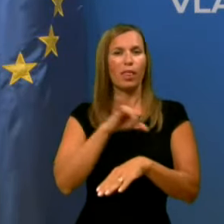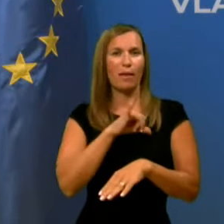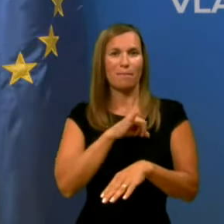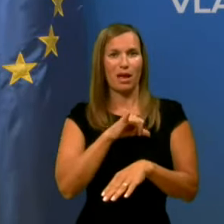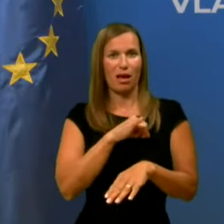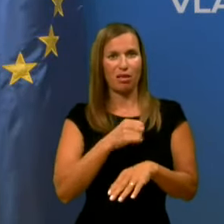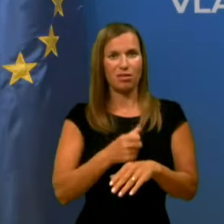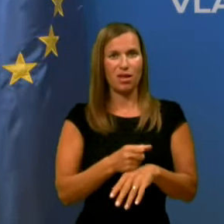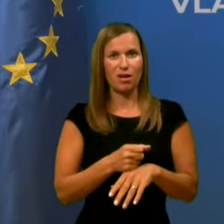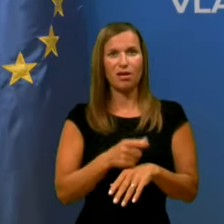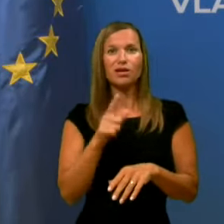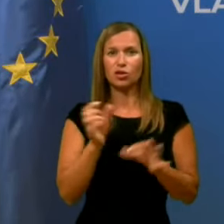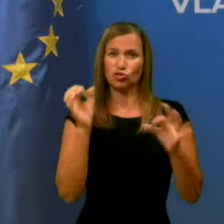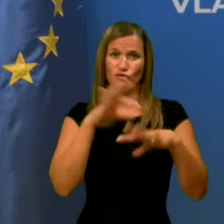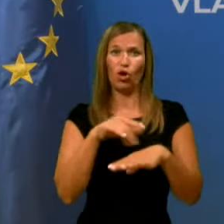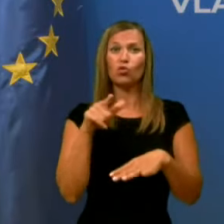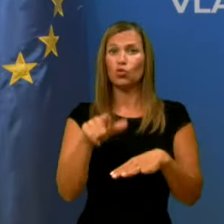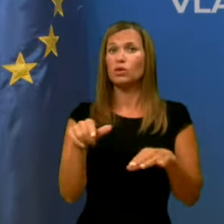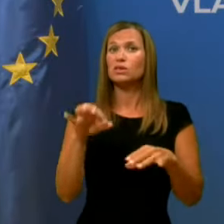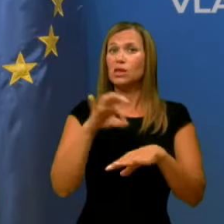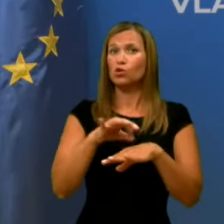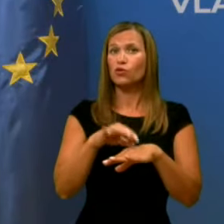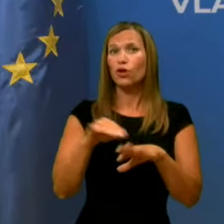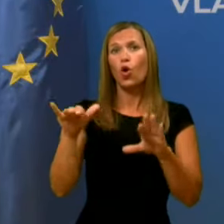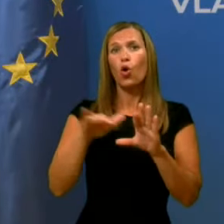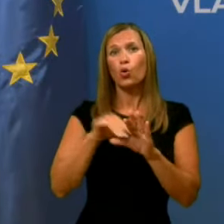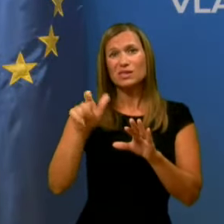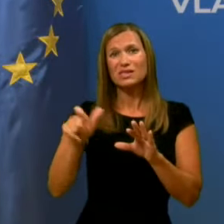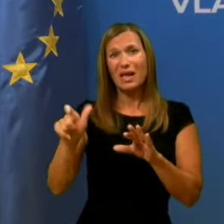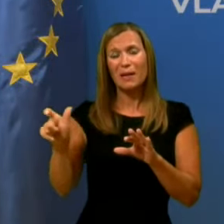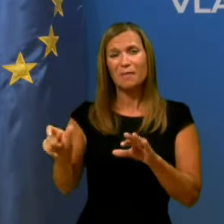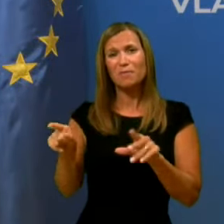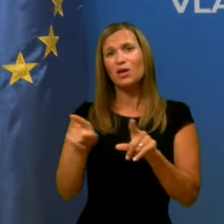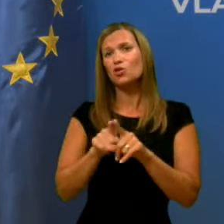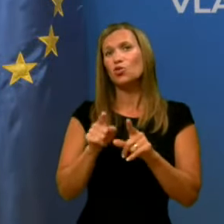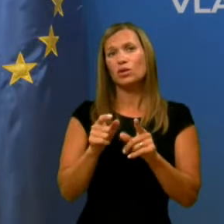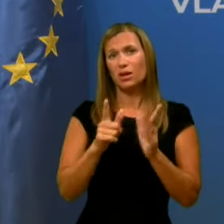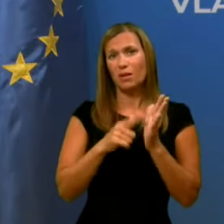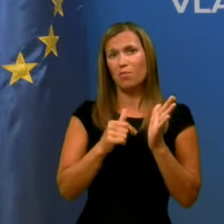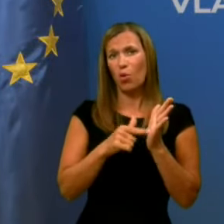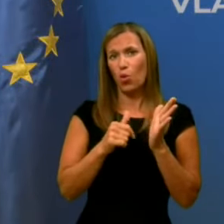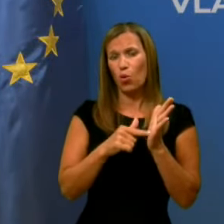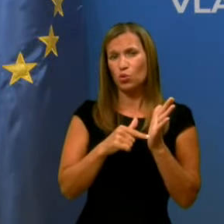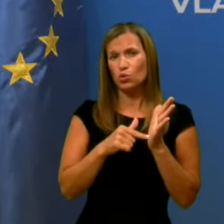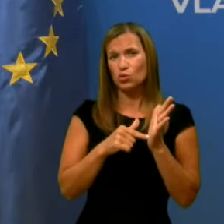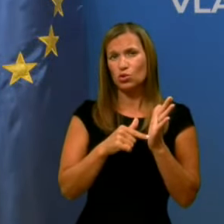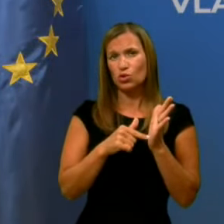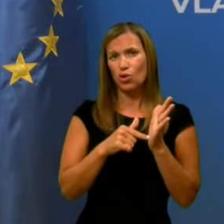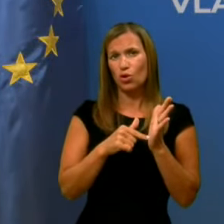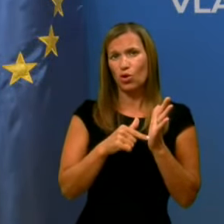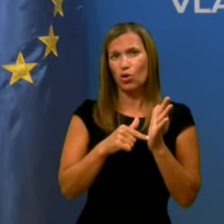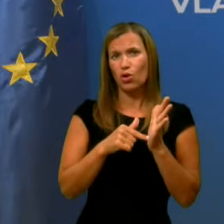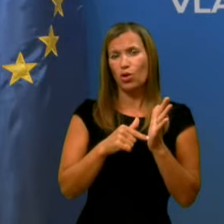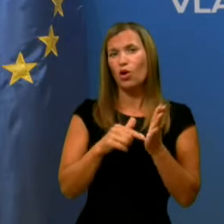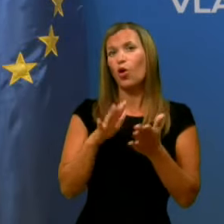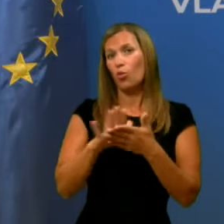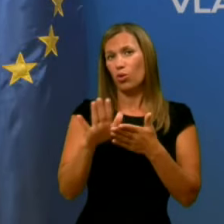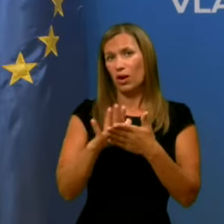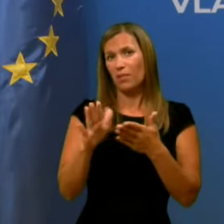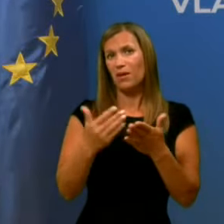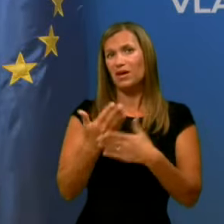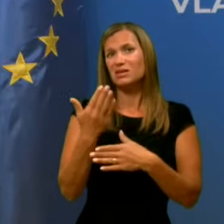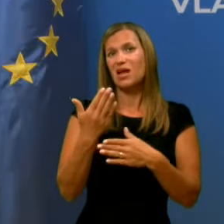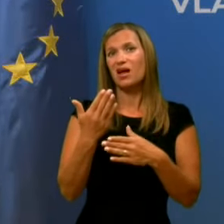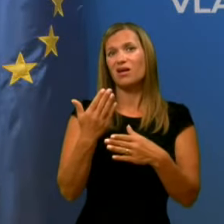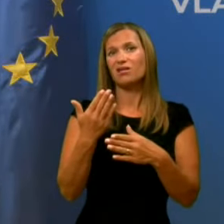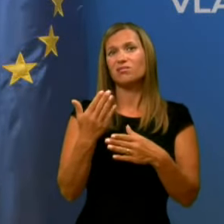nažalost, sveda to zdravstvene osebje pogosto tudi, ne vem, da grem v skraj en primer, tudi uporabljajo za čiščenje